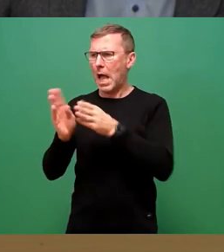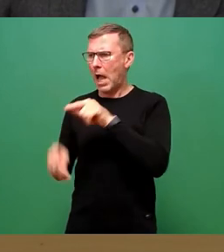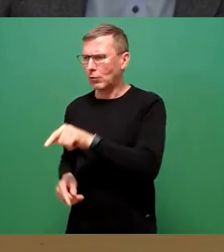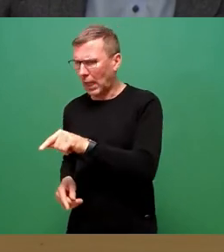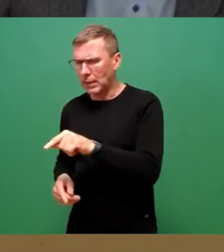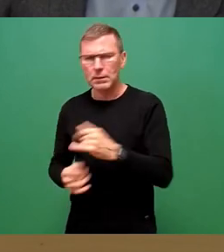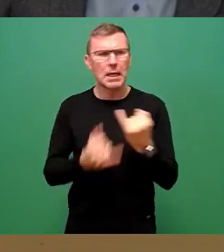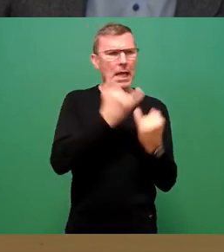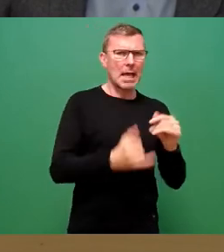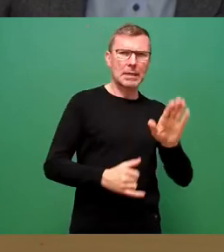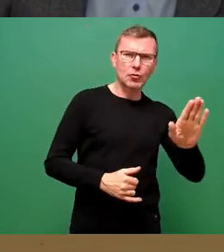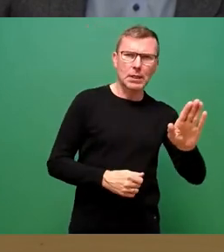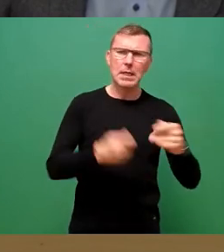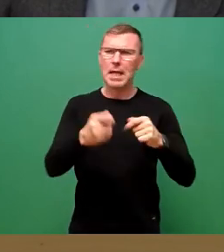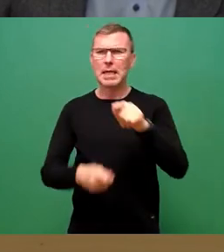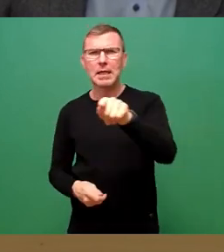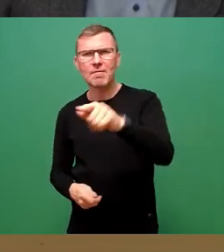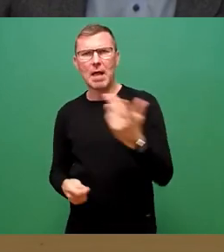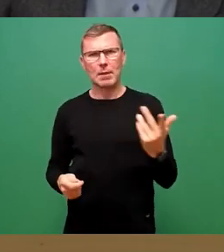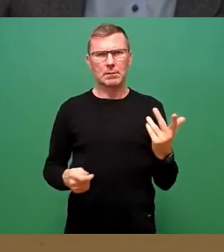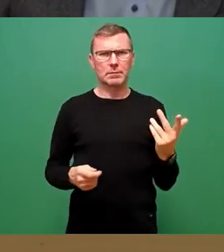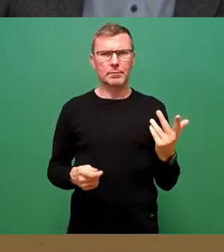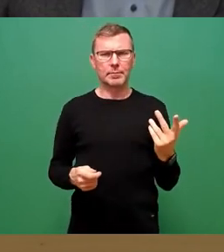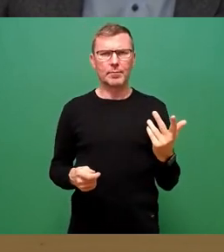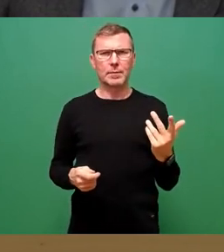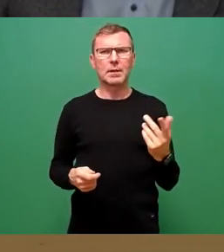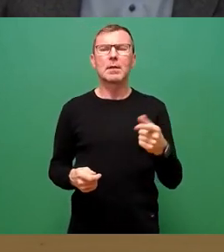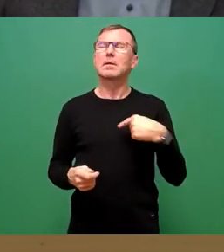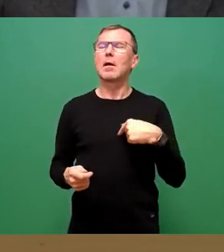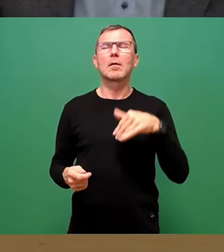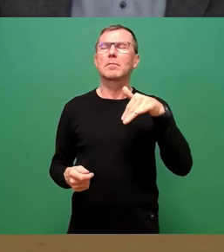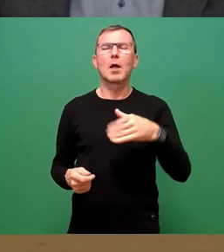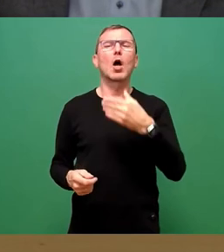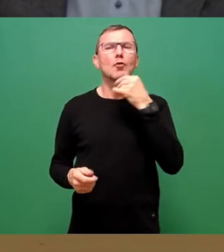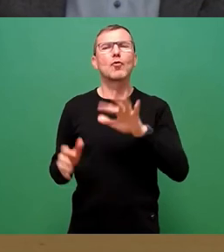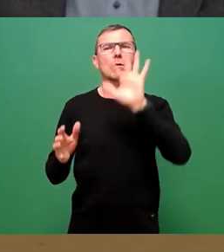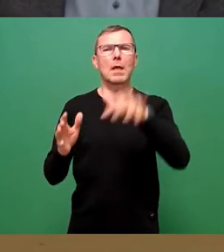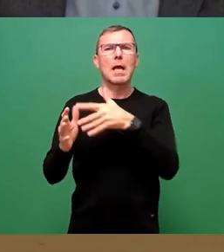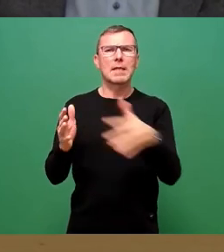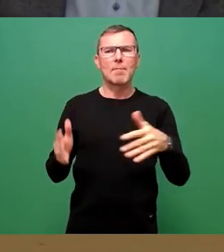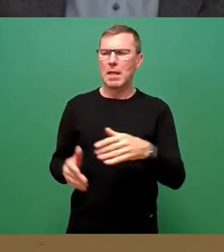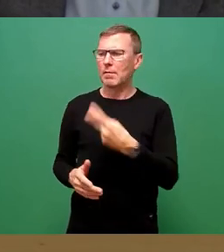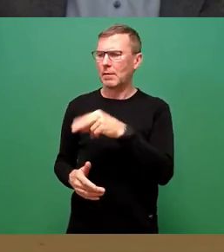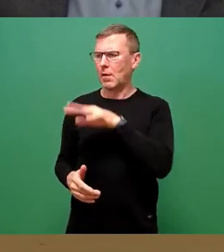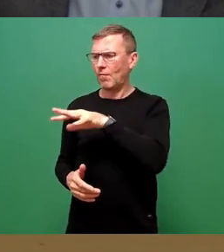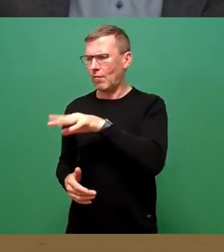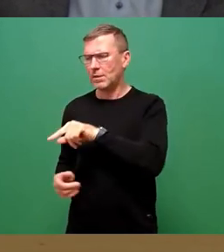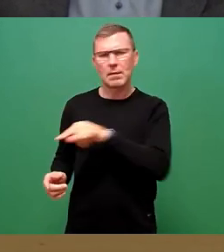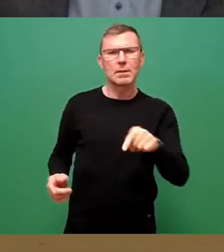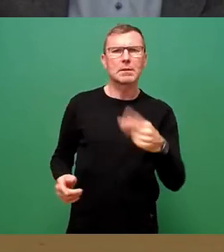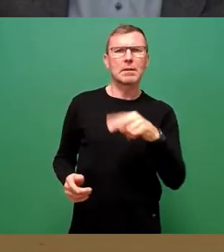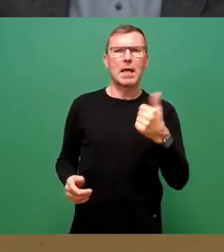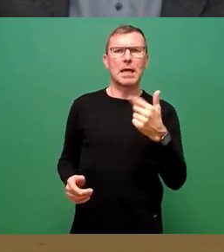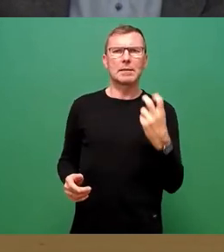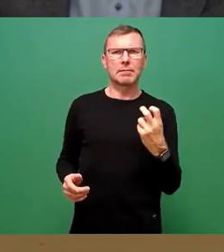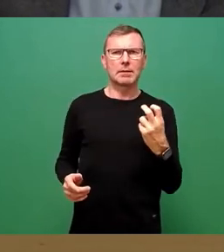angeht, was Gewerbe und Industrie angeht, habe ich eine schöne Tabelle von 15 bis 21 mit allen Zahlen da, das ist runter